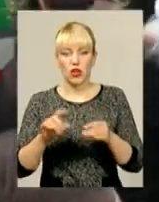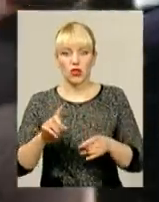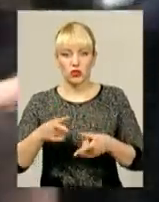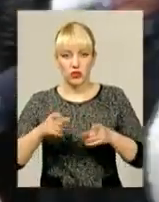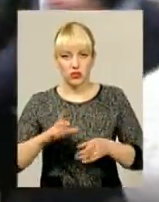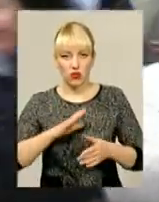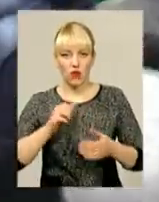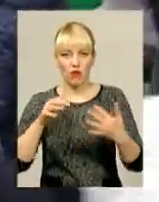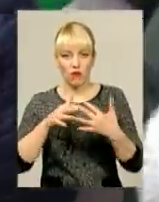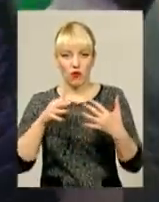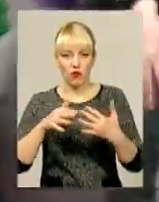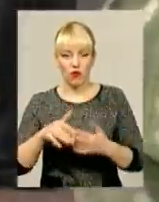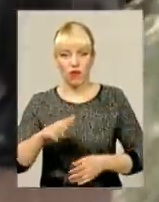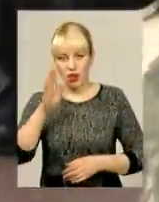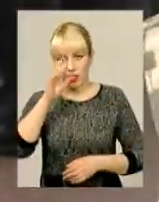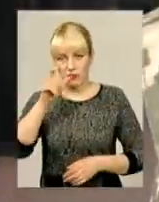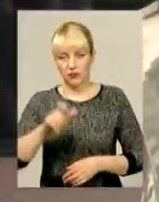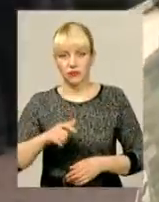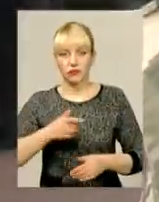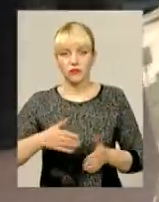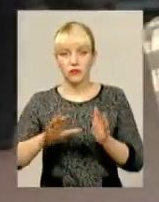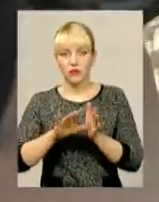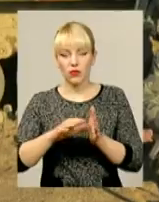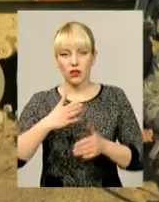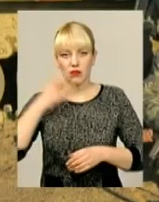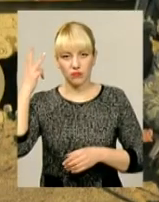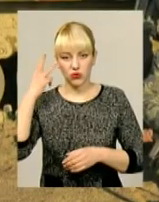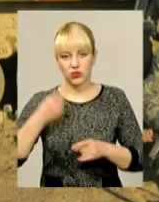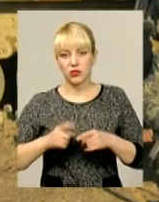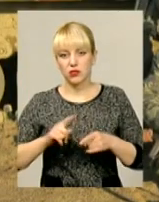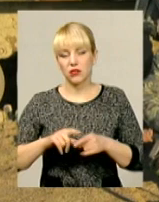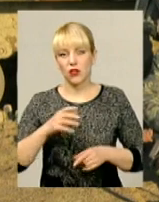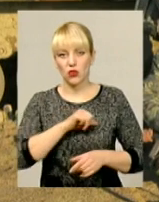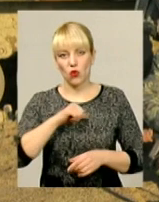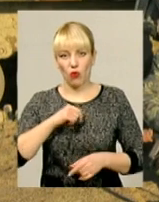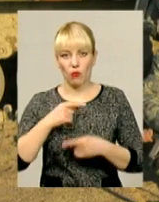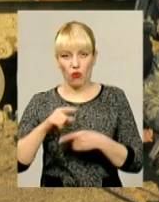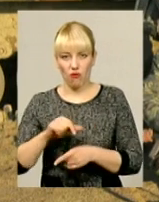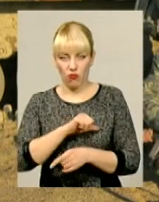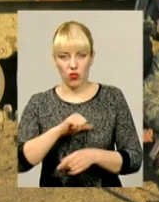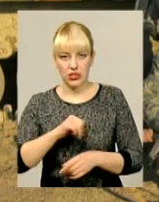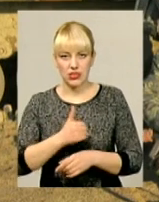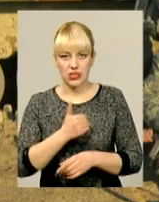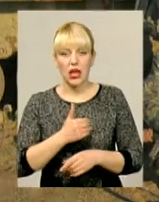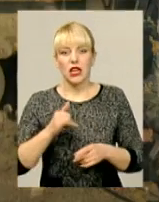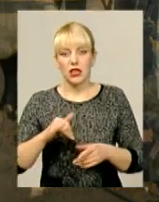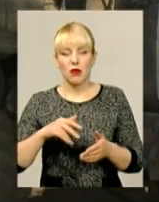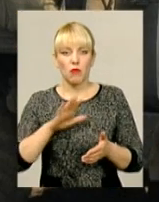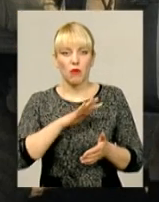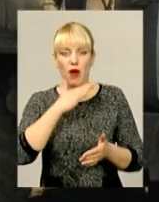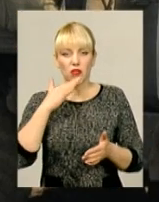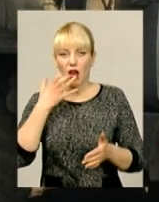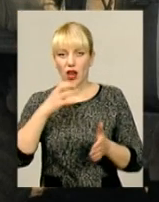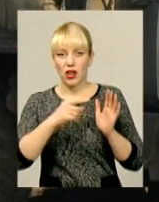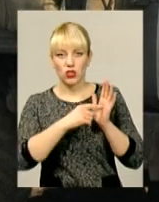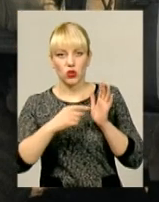боєць-ї гірськопіхотної бригади. На війну пішов добровольцем, разом з побратимами побували у багатьох гарячих точках Донбасу.